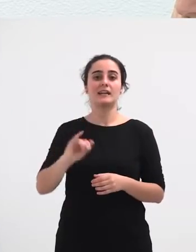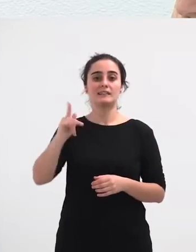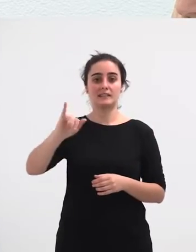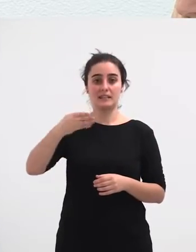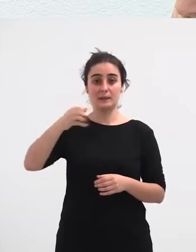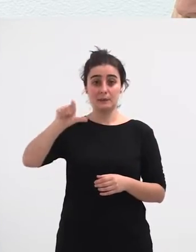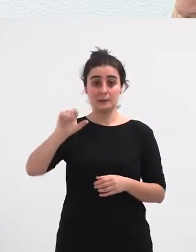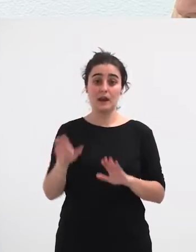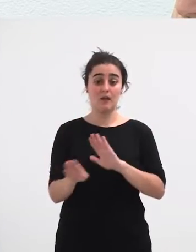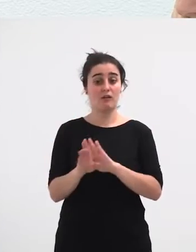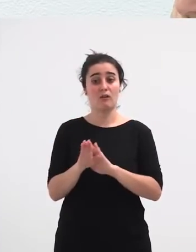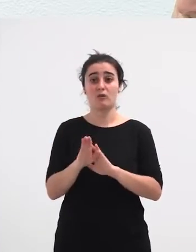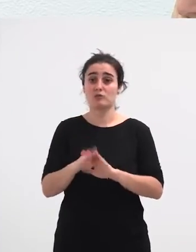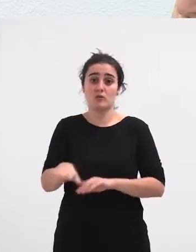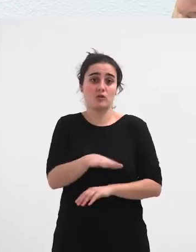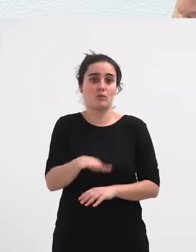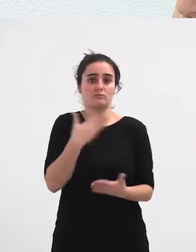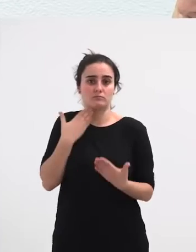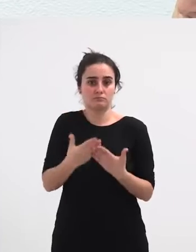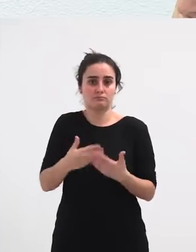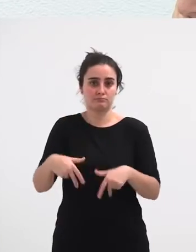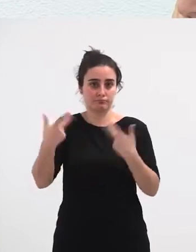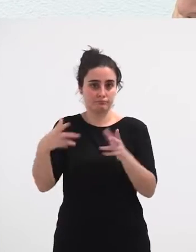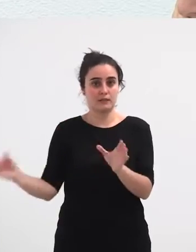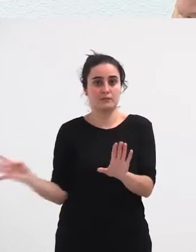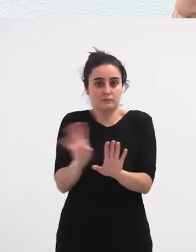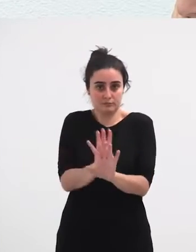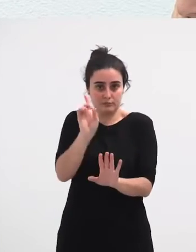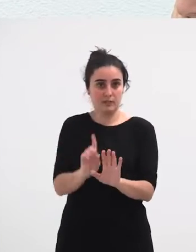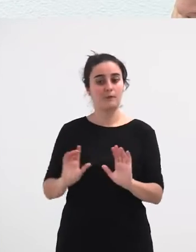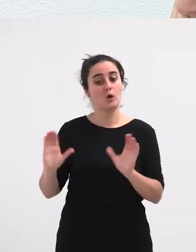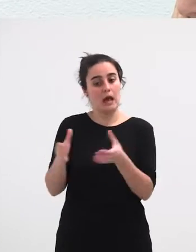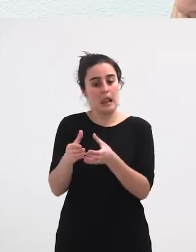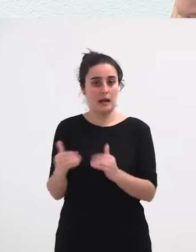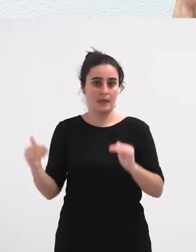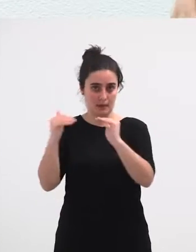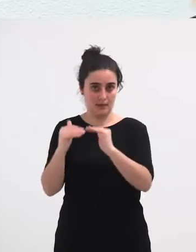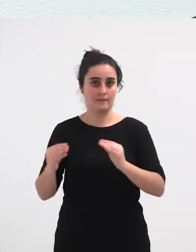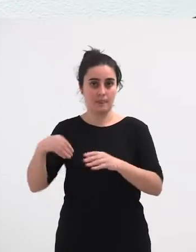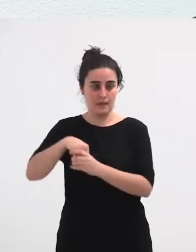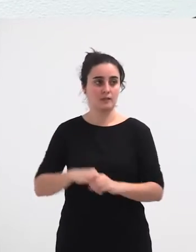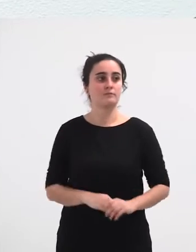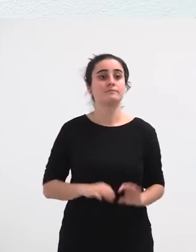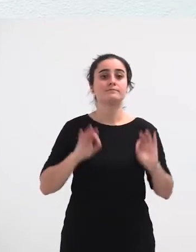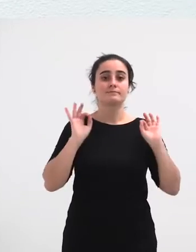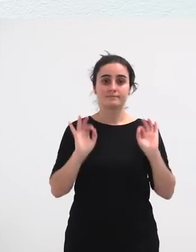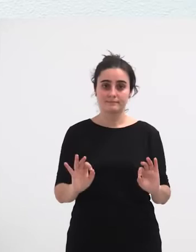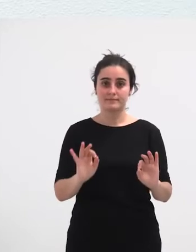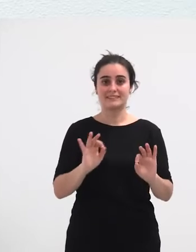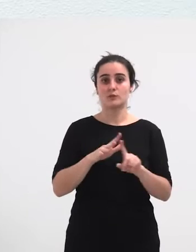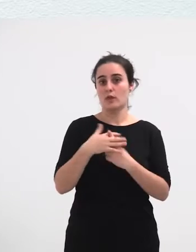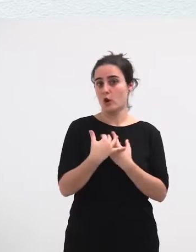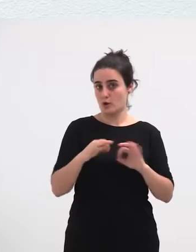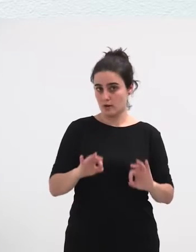Beretokia Alarde Horretan Baina Alarde Parekide Batean Horrela Egoera Gutxugora Bera